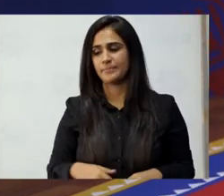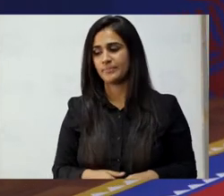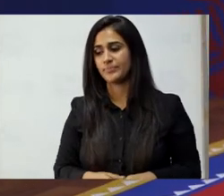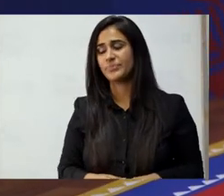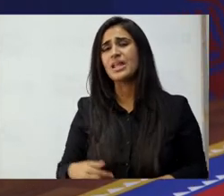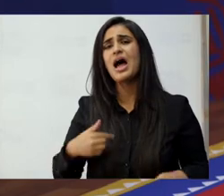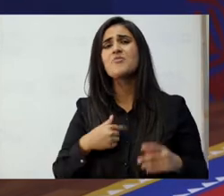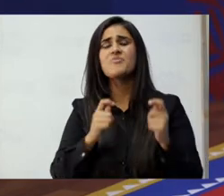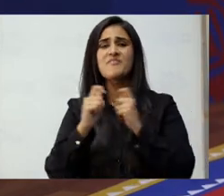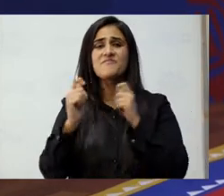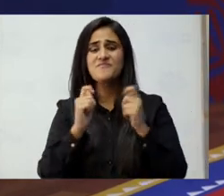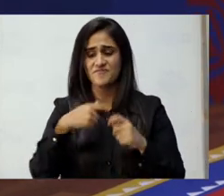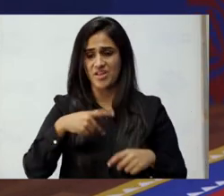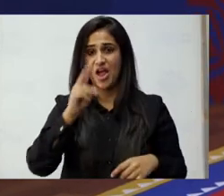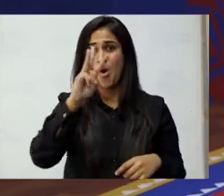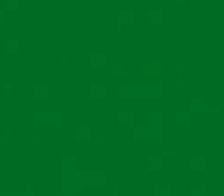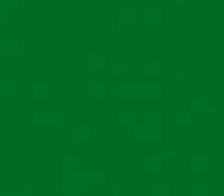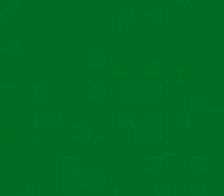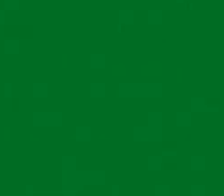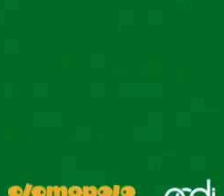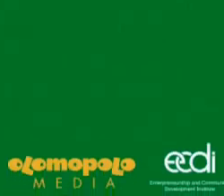گا ایک خط تمہارے نام